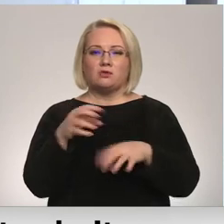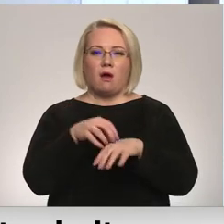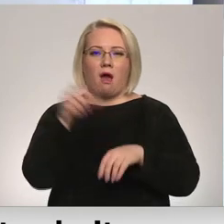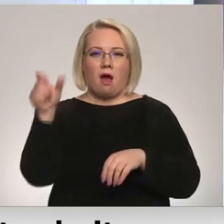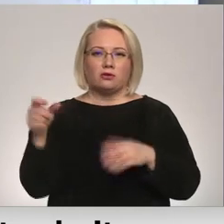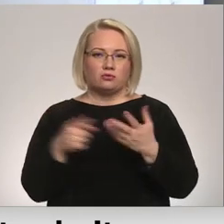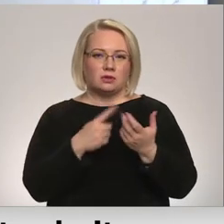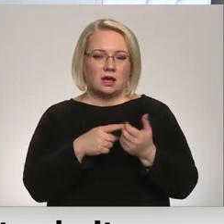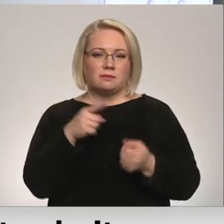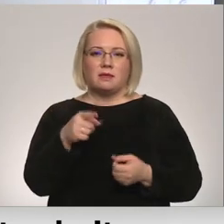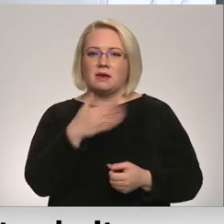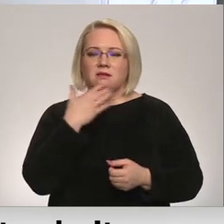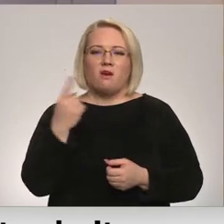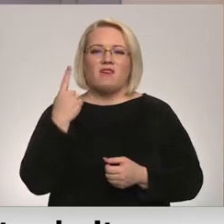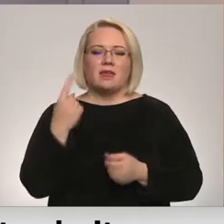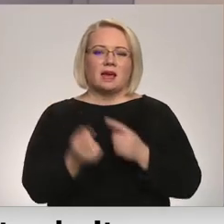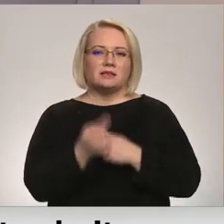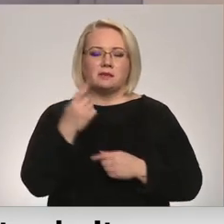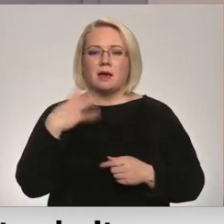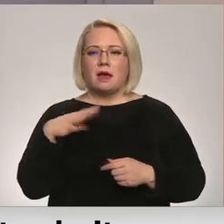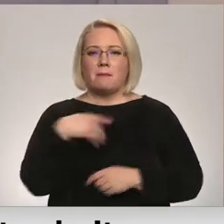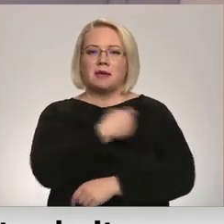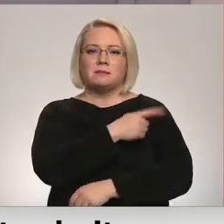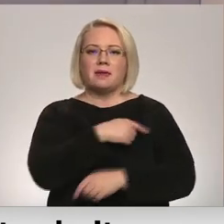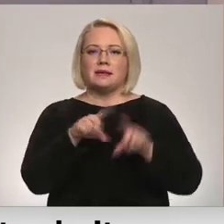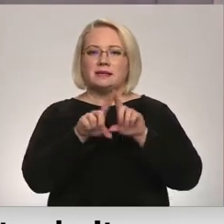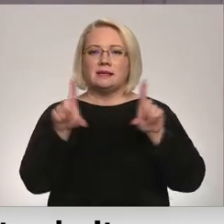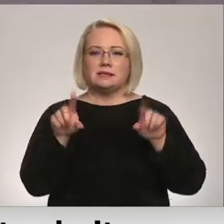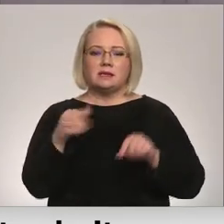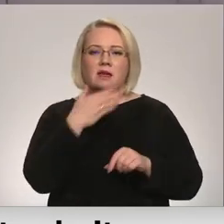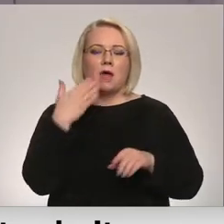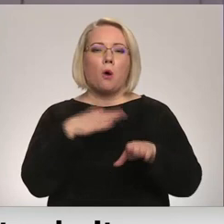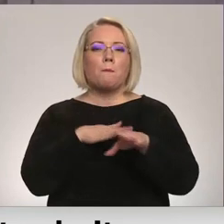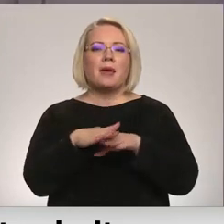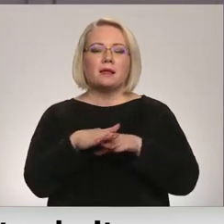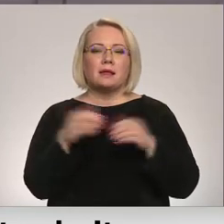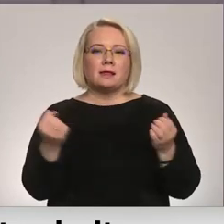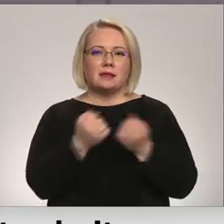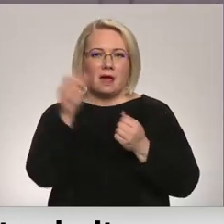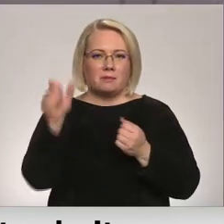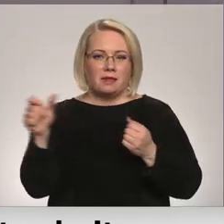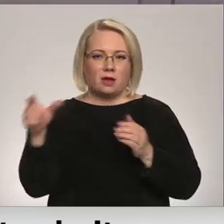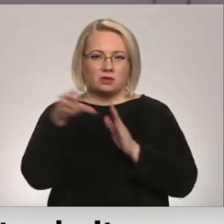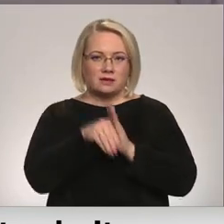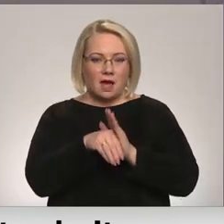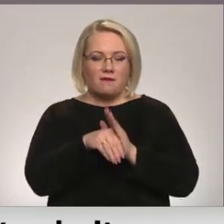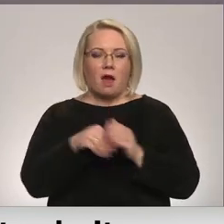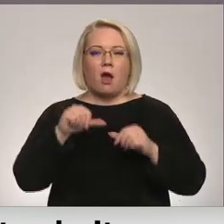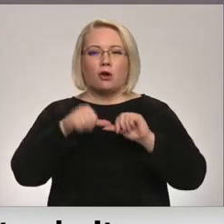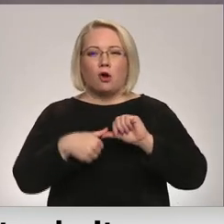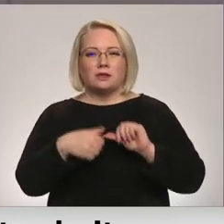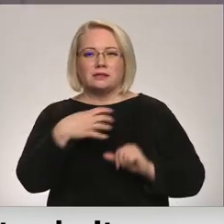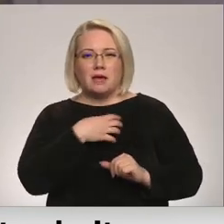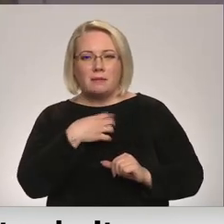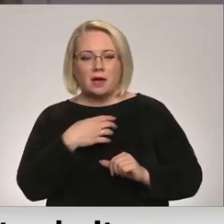Bet tas nav vienīgais iemesls, kāpēc medicīnas iestādes nav pilnā darbnieku sastāvā. Hroniska slimības un